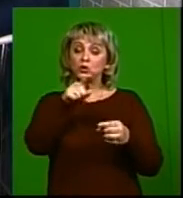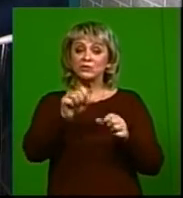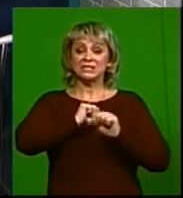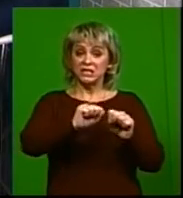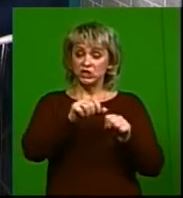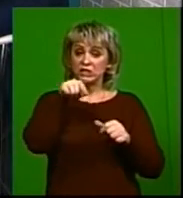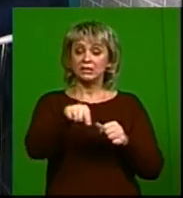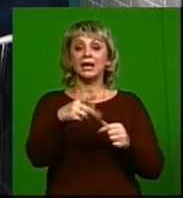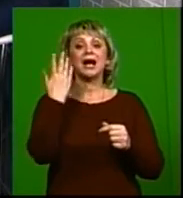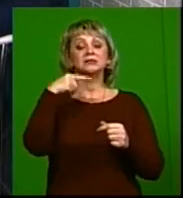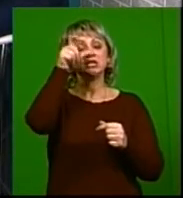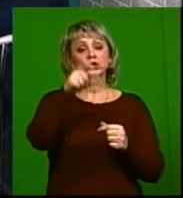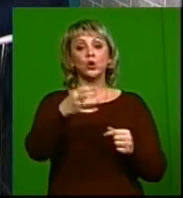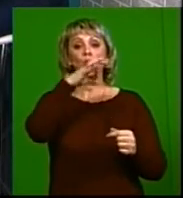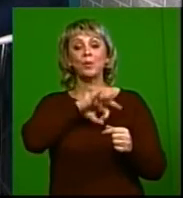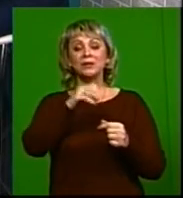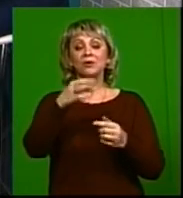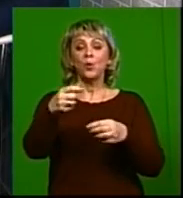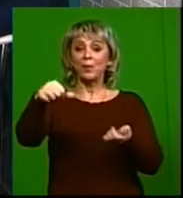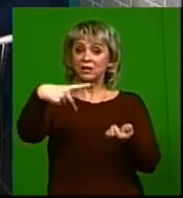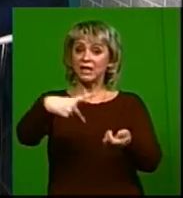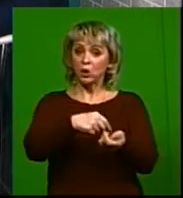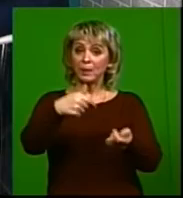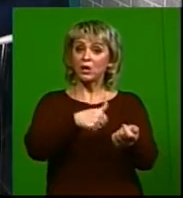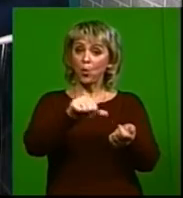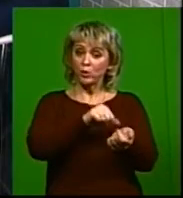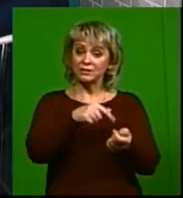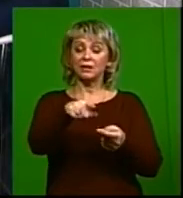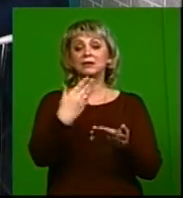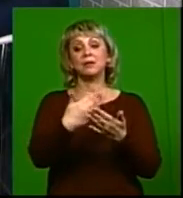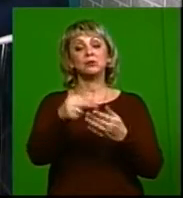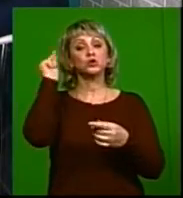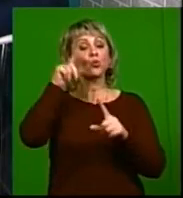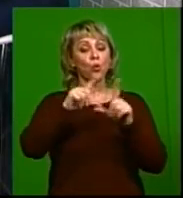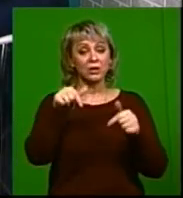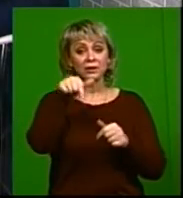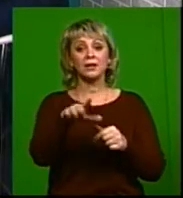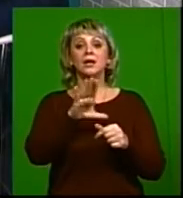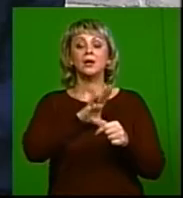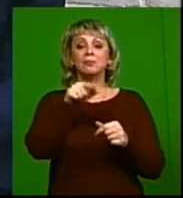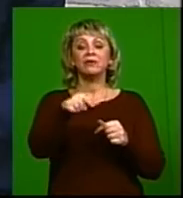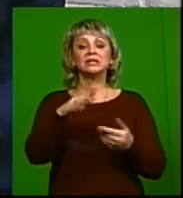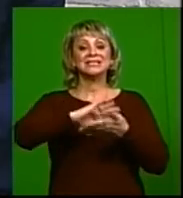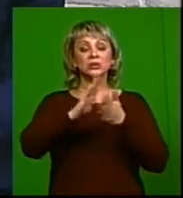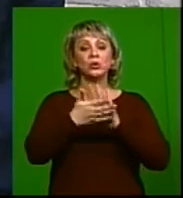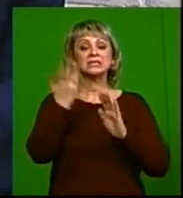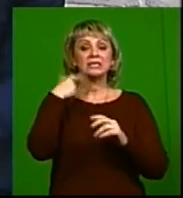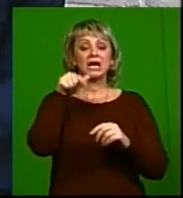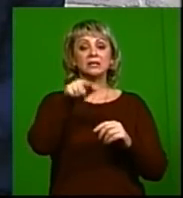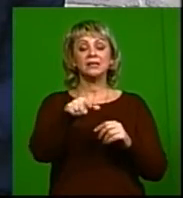это когда человек употребляет наркотики инъекционные. Ну, это вот чаще всего эти причины. Иногда бывают казуистические ситуации, когда